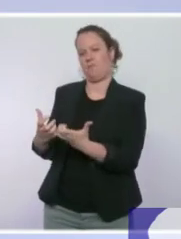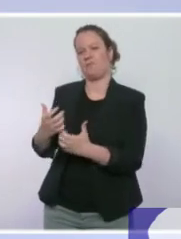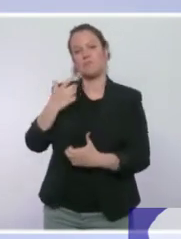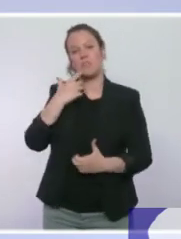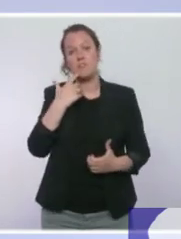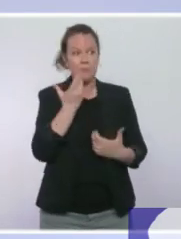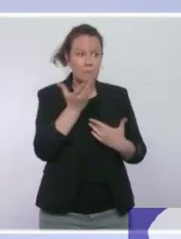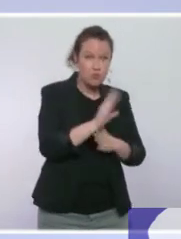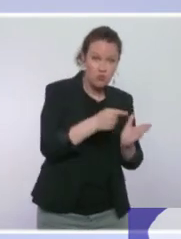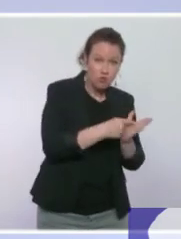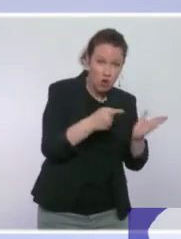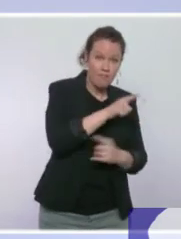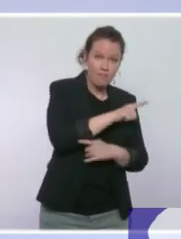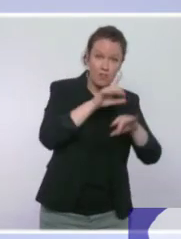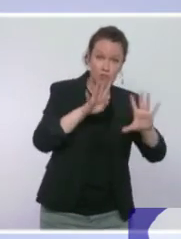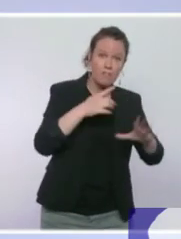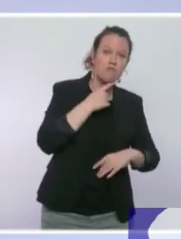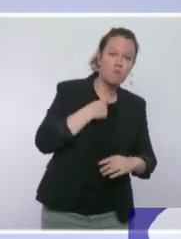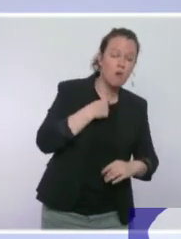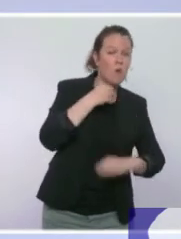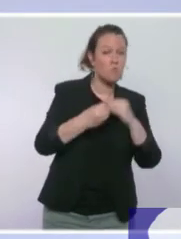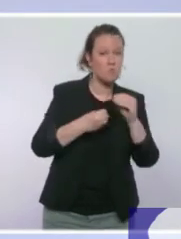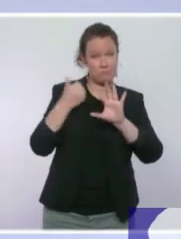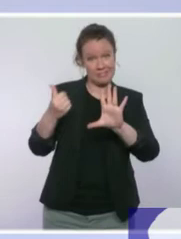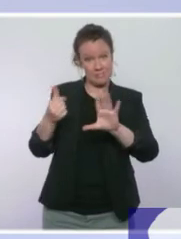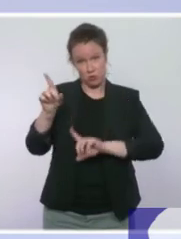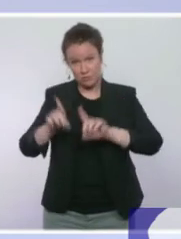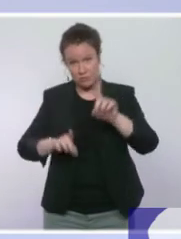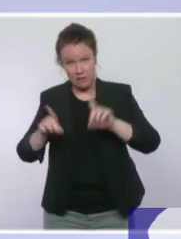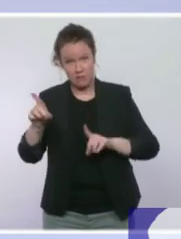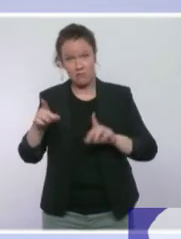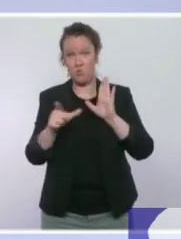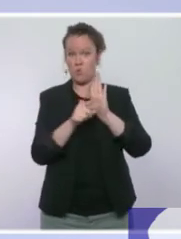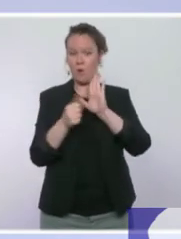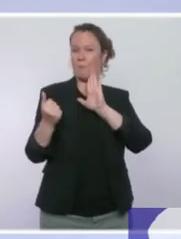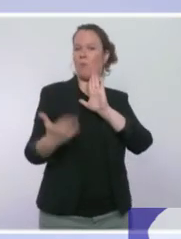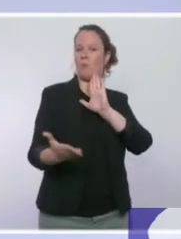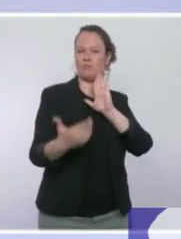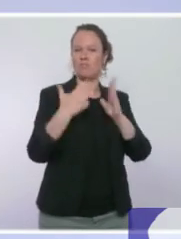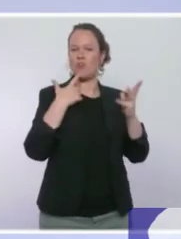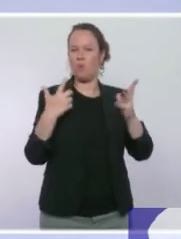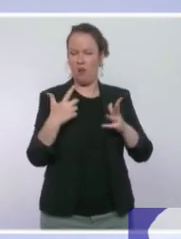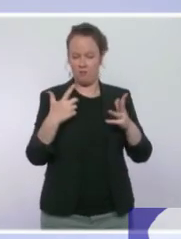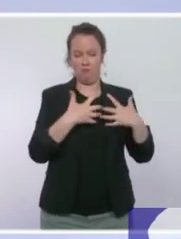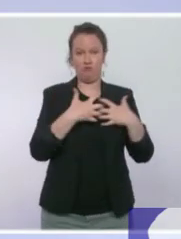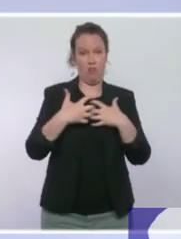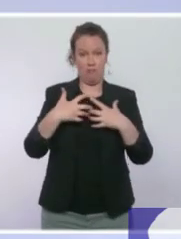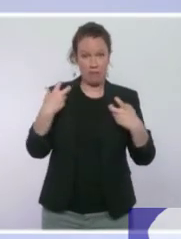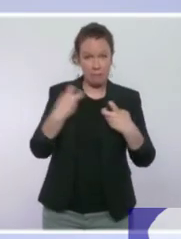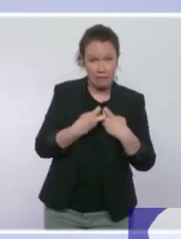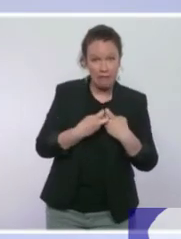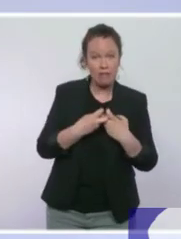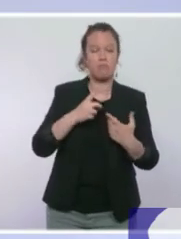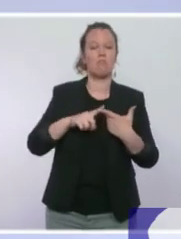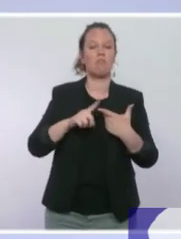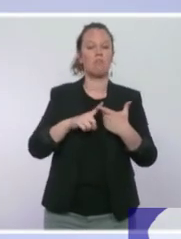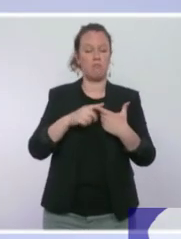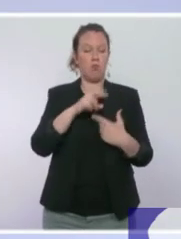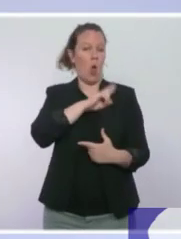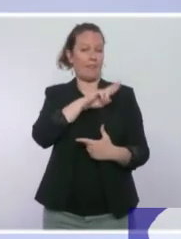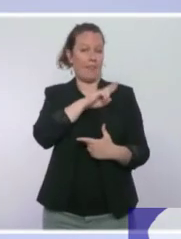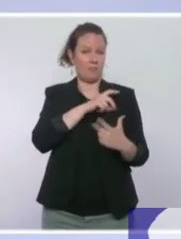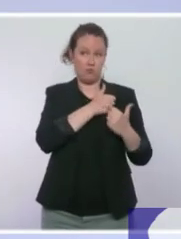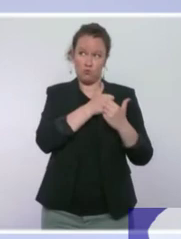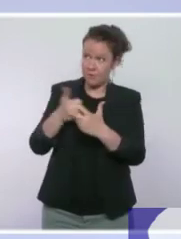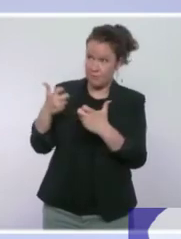juin ou le 6 juillet, que ces mesures, bouclier tarifaire, d'indexation des retraites, du point des fonctionnaires, par exemple, et j'en passe,